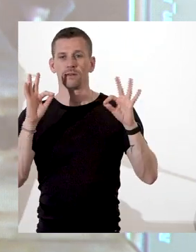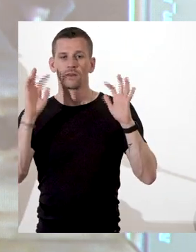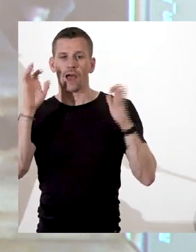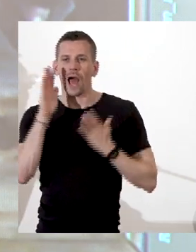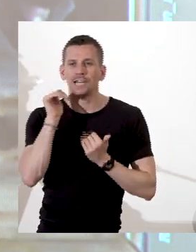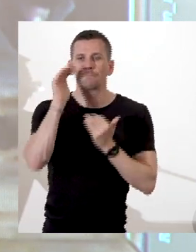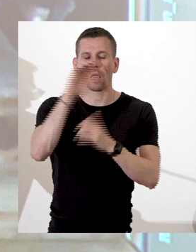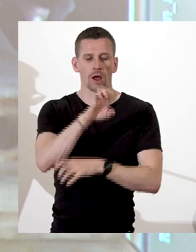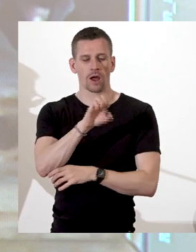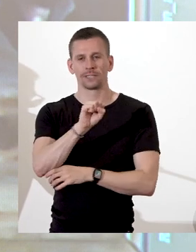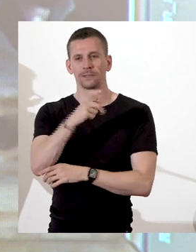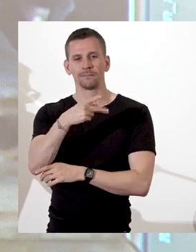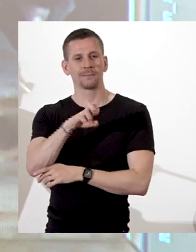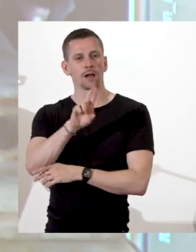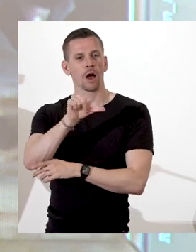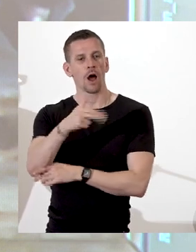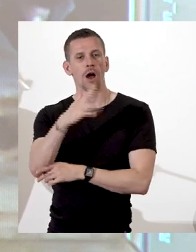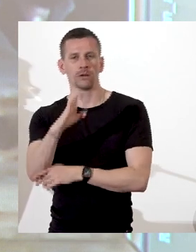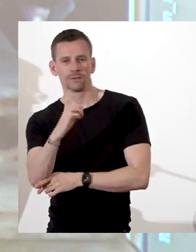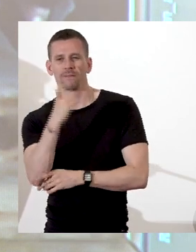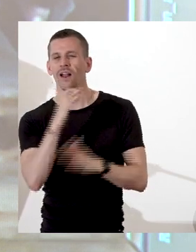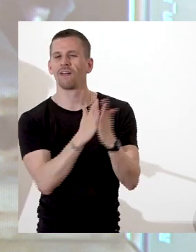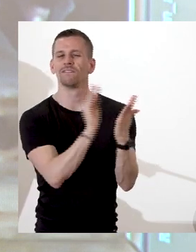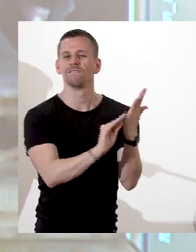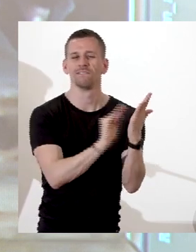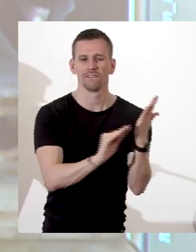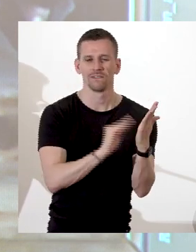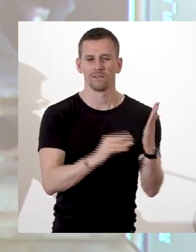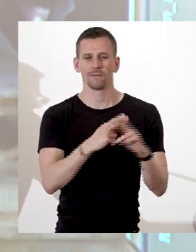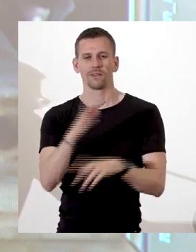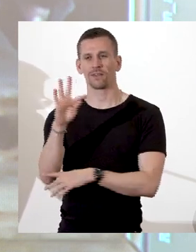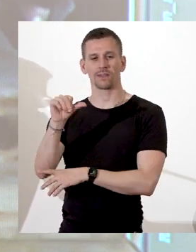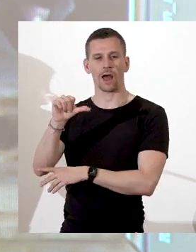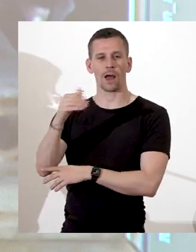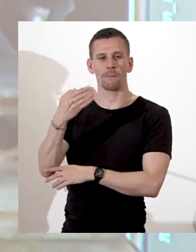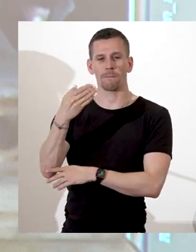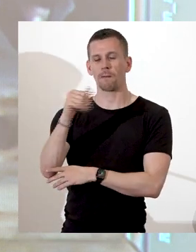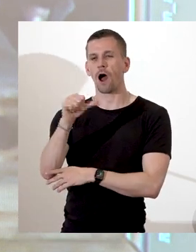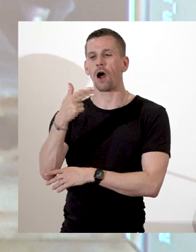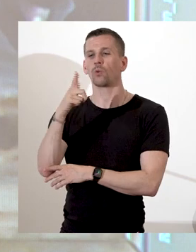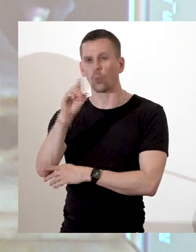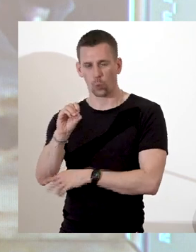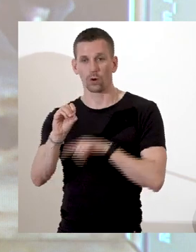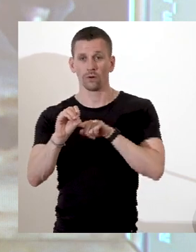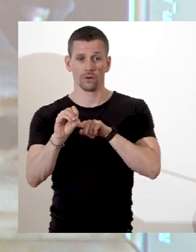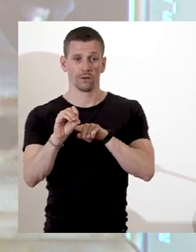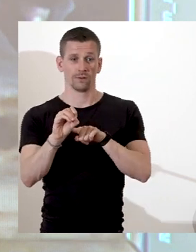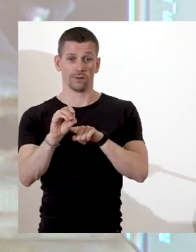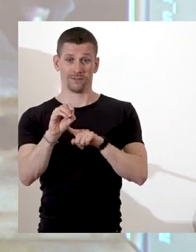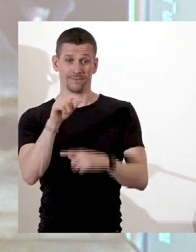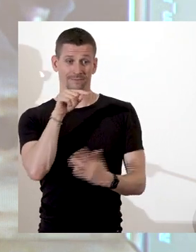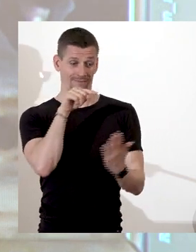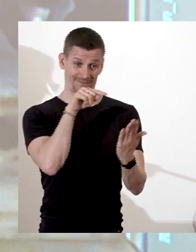Tamango de Prosper Mérimé parue en 1829. Tamango est un puissant guerrier d'Afrique de l'Ouest